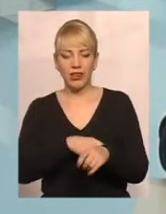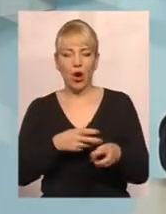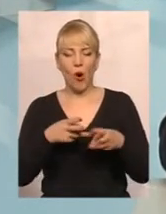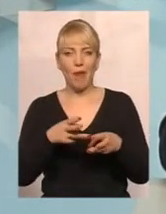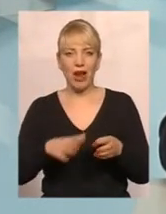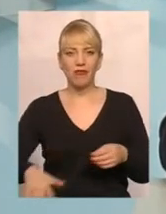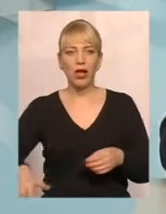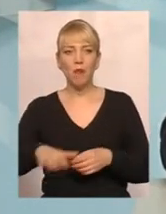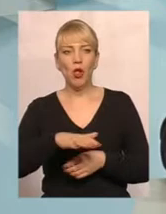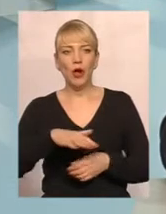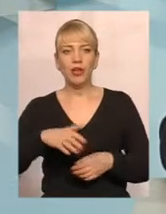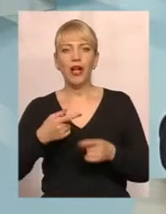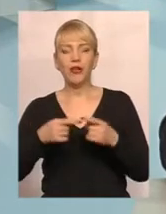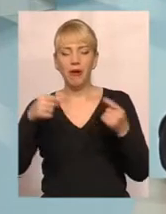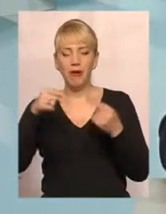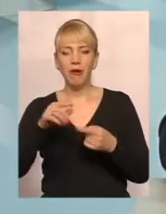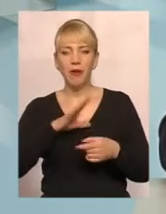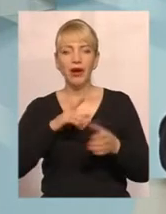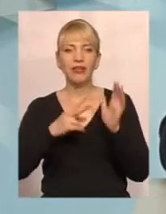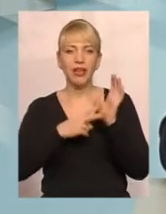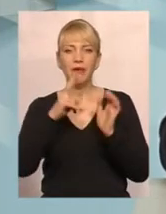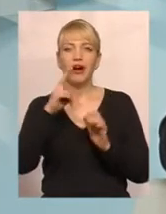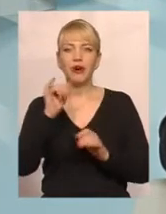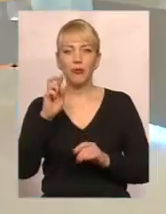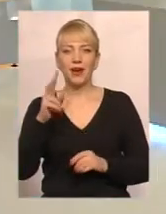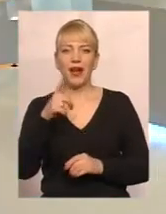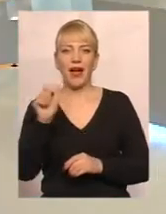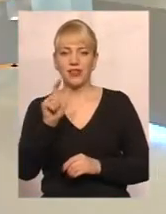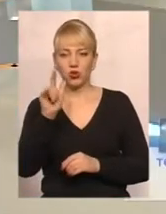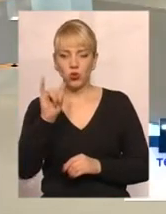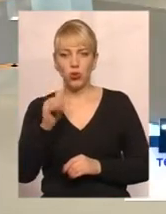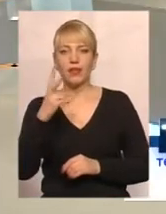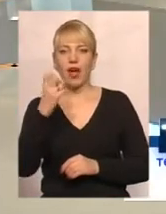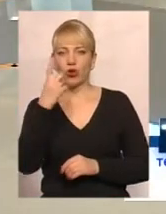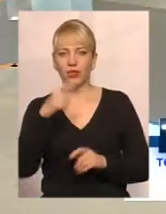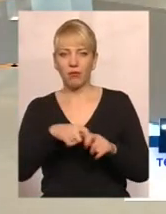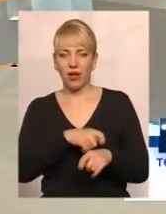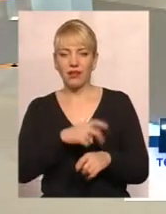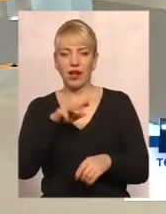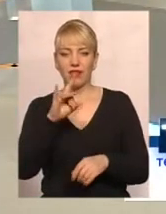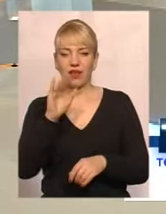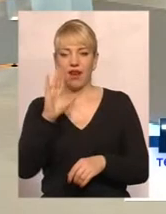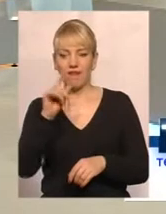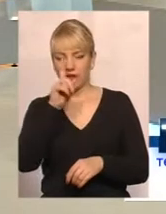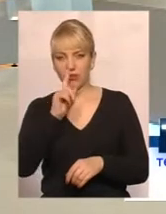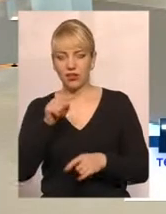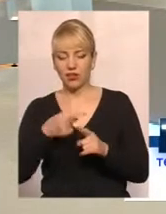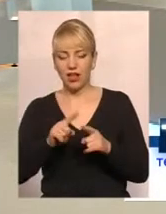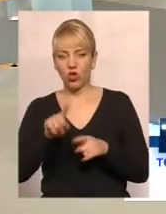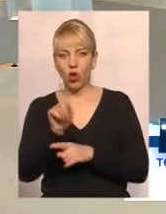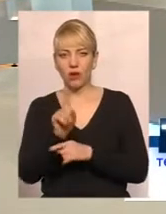площі. Тобто, відповідно, було 7 кубів газу на метр опалюваної З травня місяця цей норматив